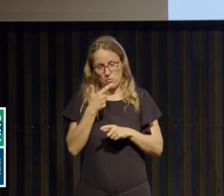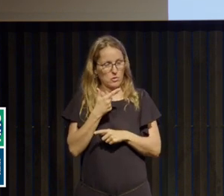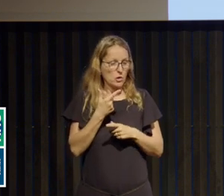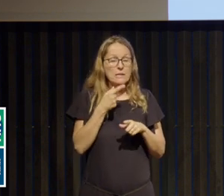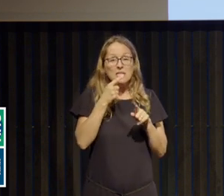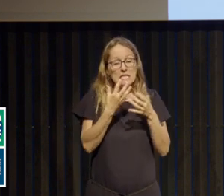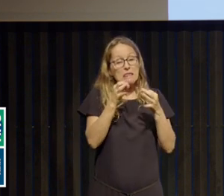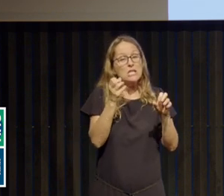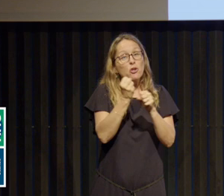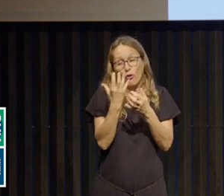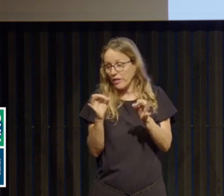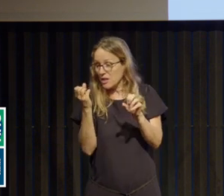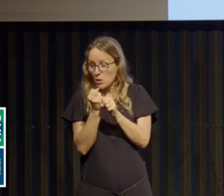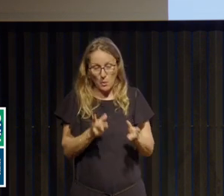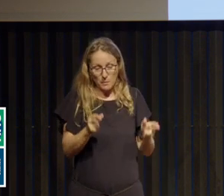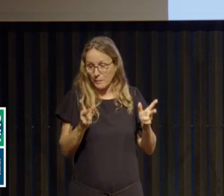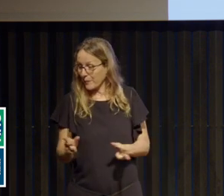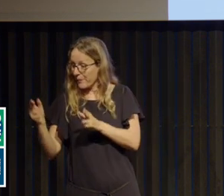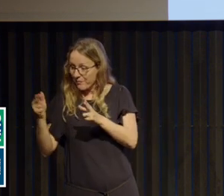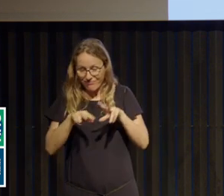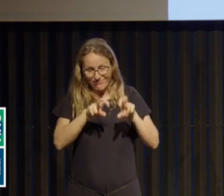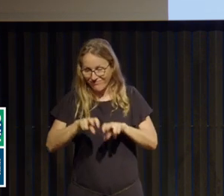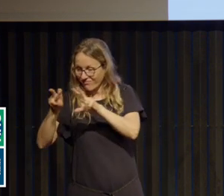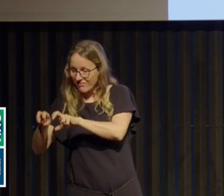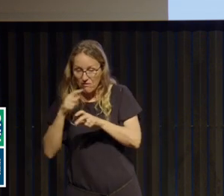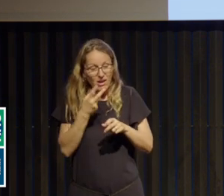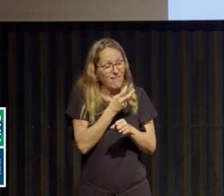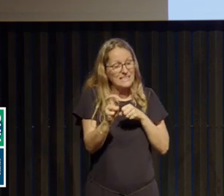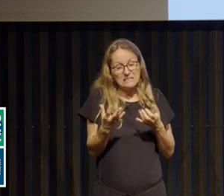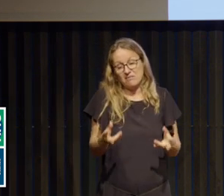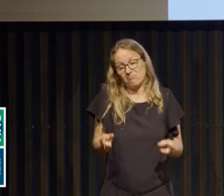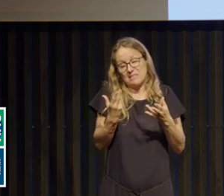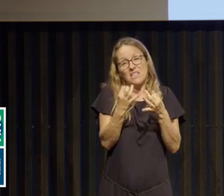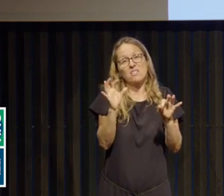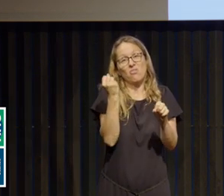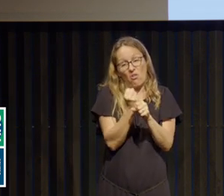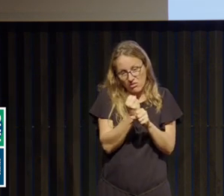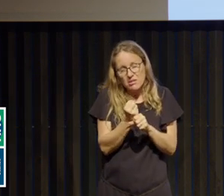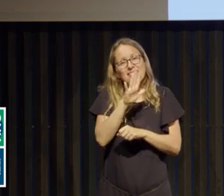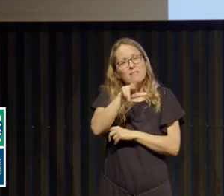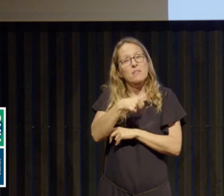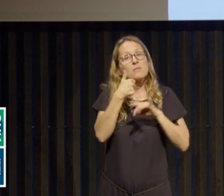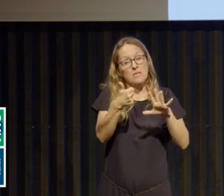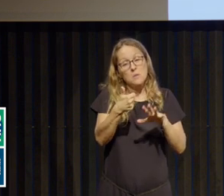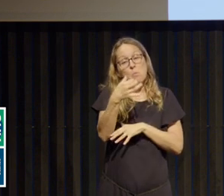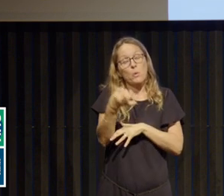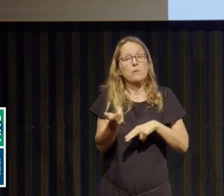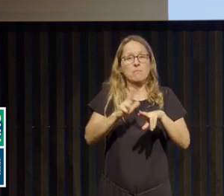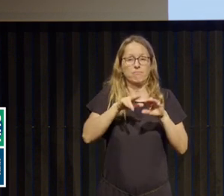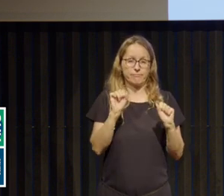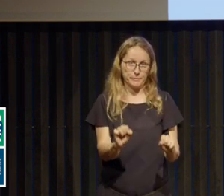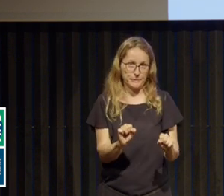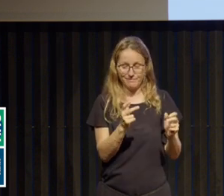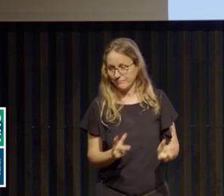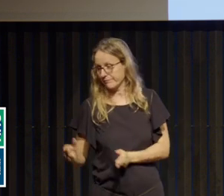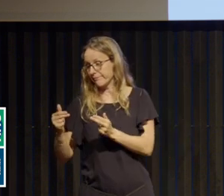en 10 ans, eh bien, il est de 5,6 %. C'est-à qu'au bout de 10 ans, on peut avoir effectivement un risque de 5